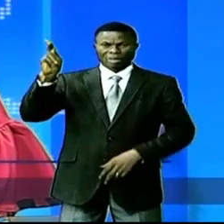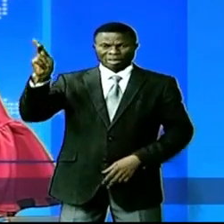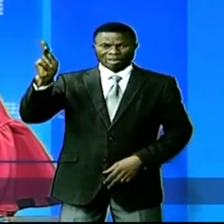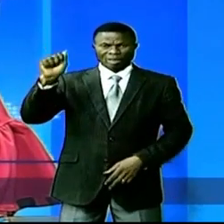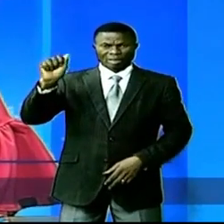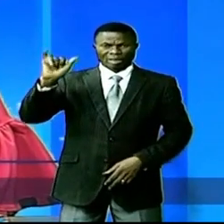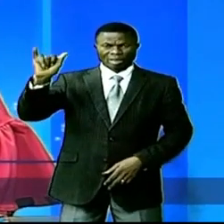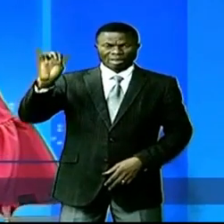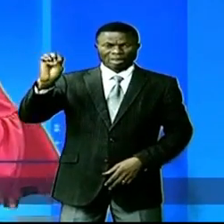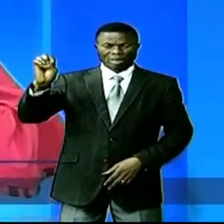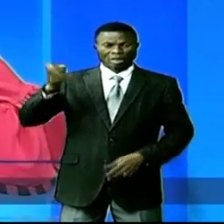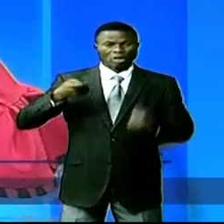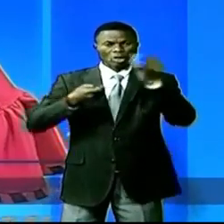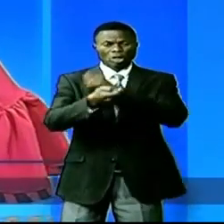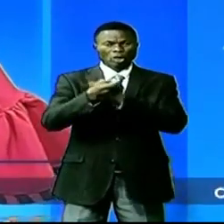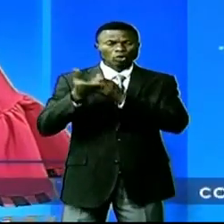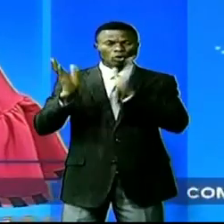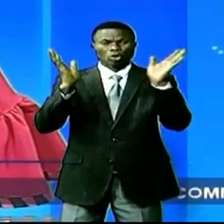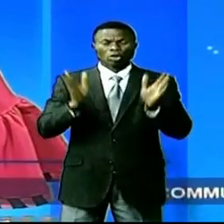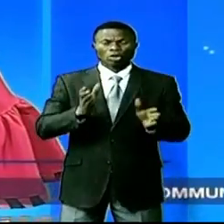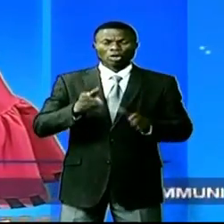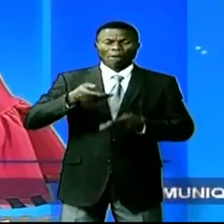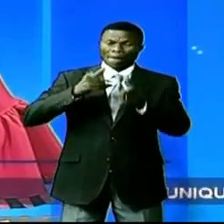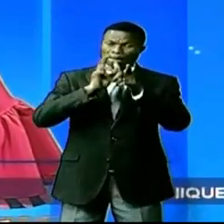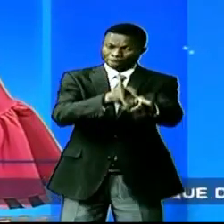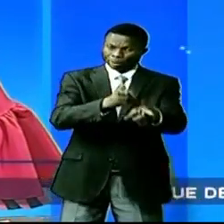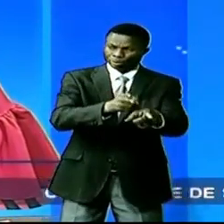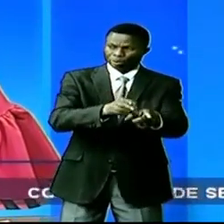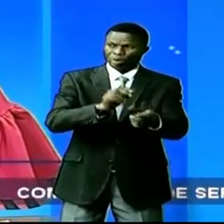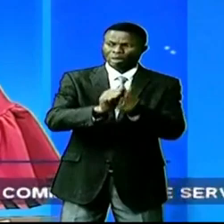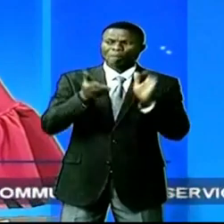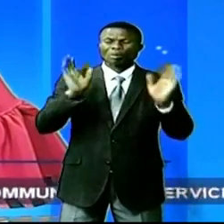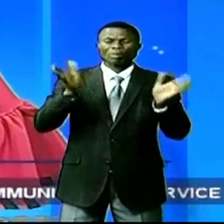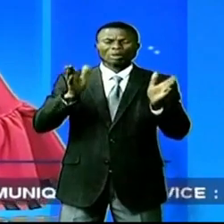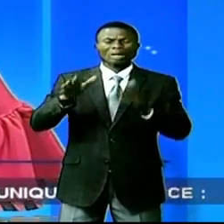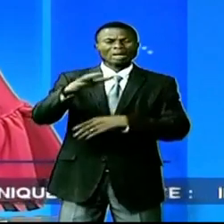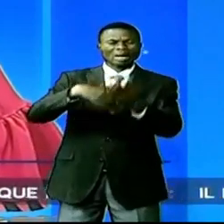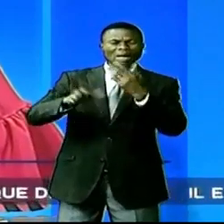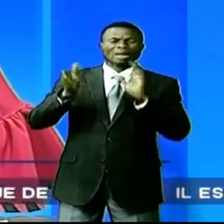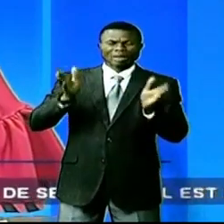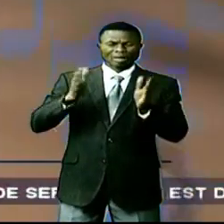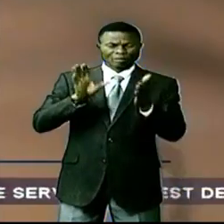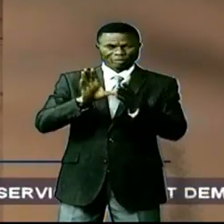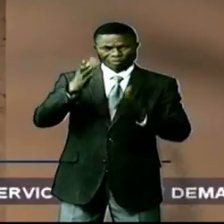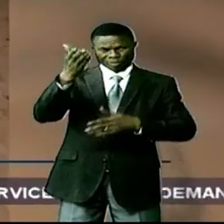commerçant a été tué par balle, une situation qui a provoqué un mouvement de panique intense.